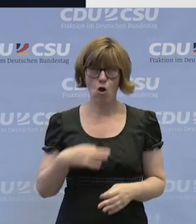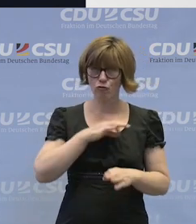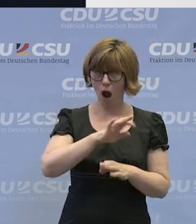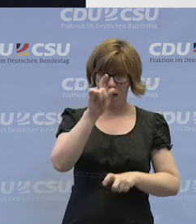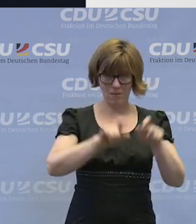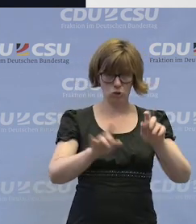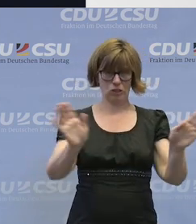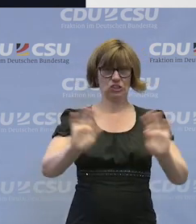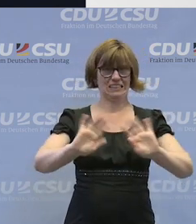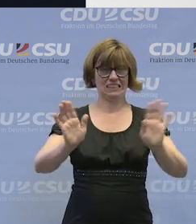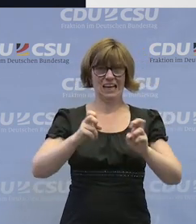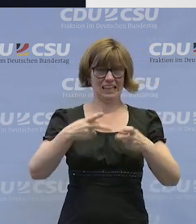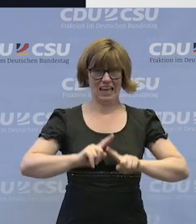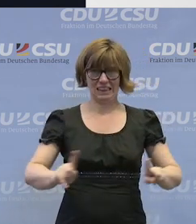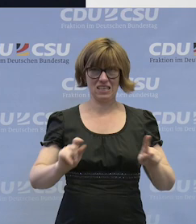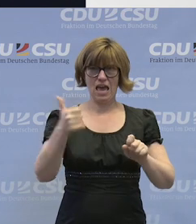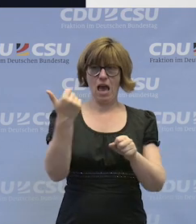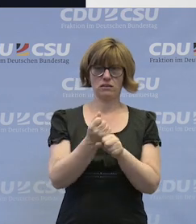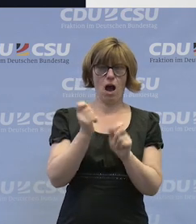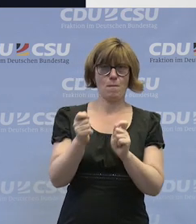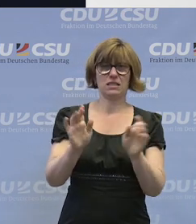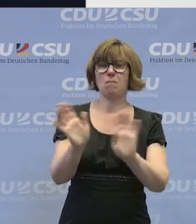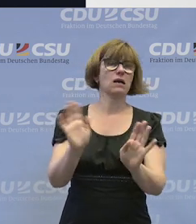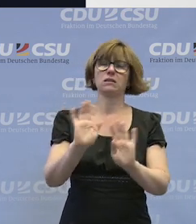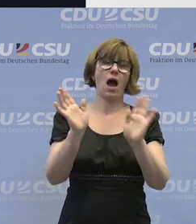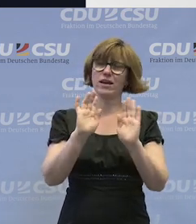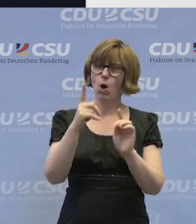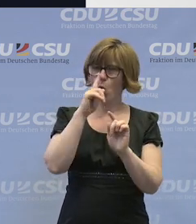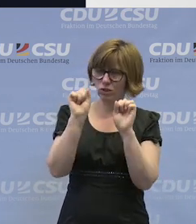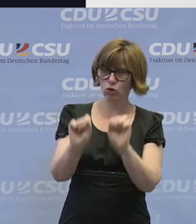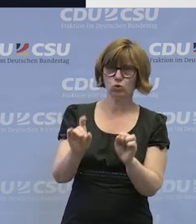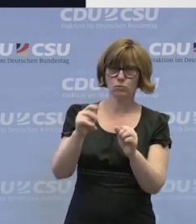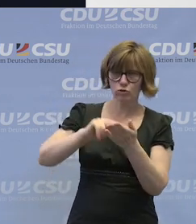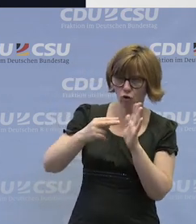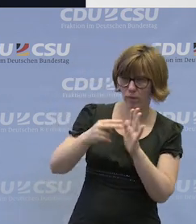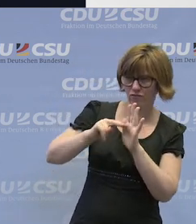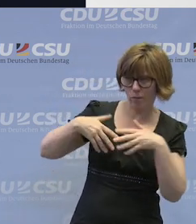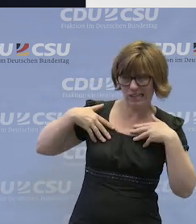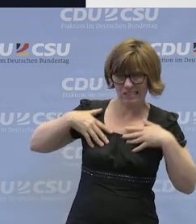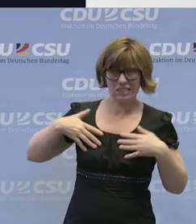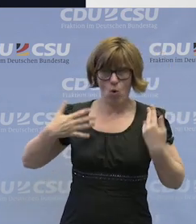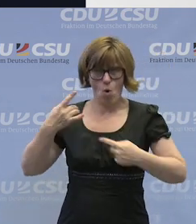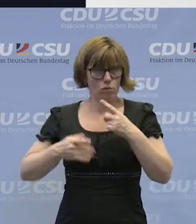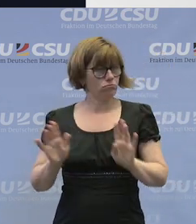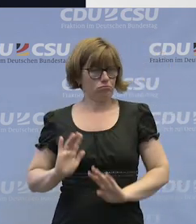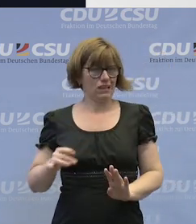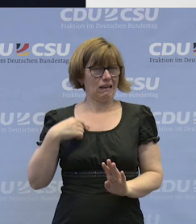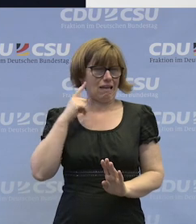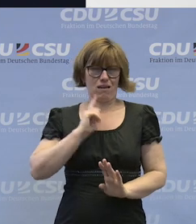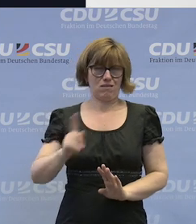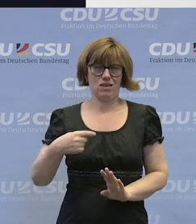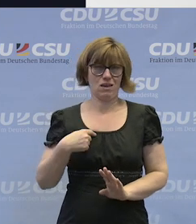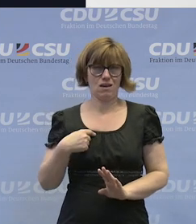alle diese Menschen sagen, nee, so richtig auf dem ersten Arbeitsmarkt und ungeschützt, du musst eine bessere Vorbereitung haben und eine bessere Sache? Ich finde,